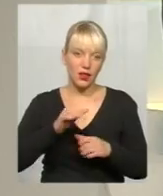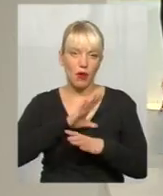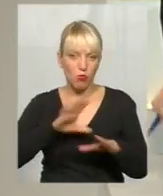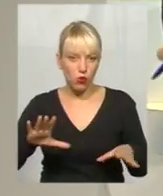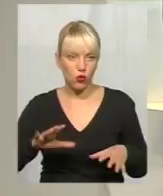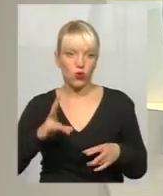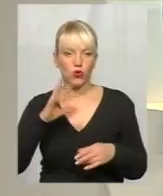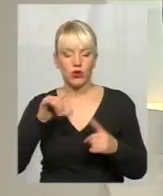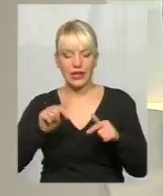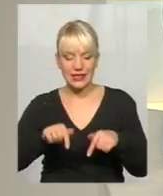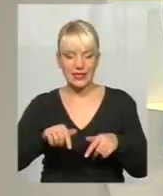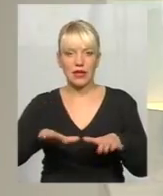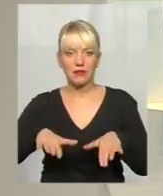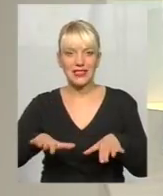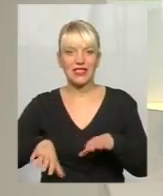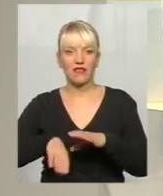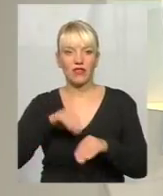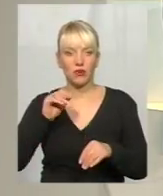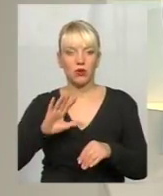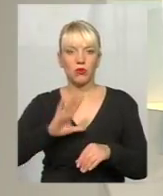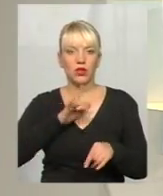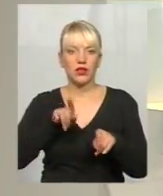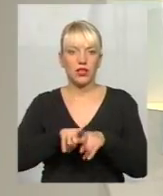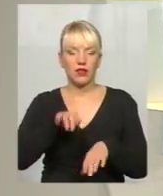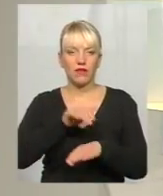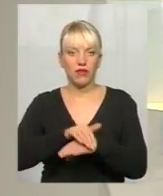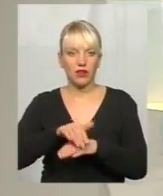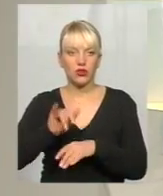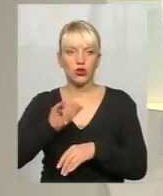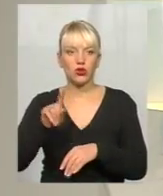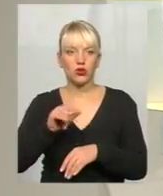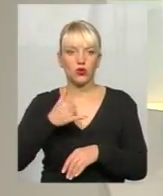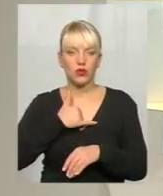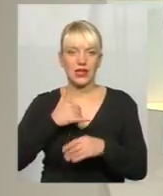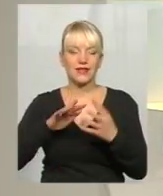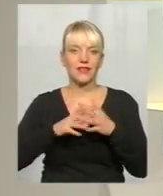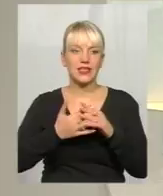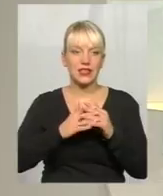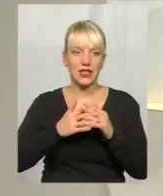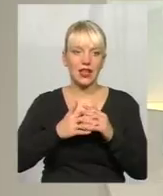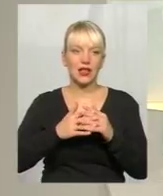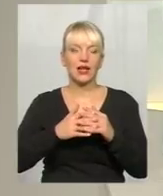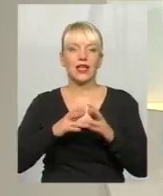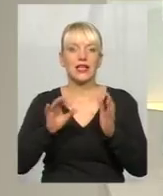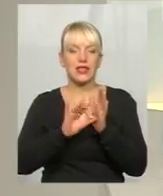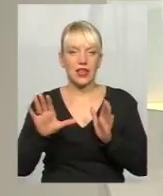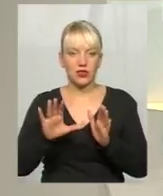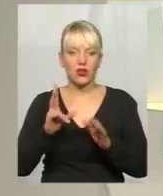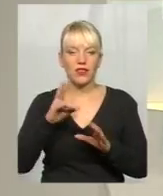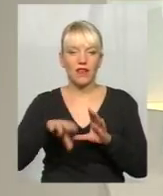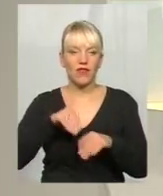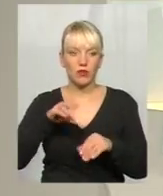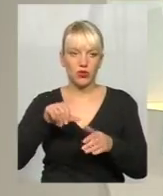місцевих виборах, перших, були такі факти, що у нас в селах проблеми з електроенергією, саме на виборчих дільницях,